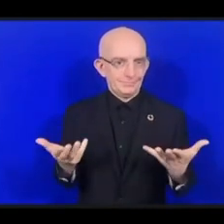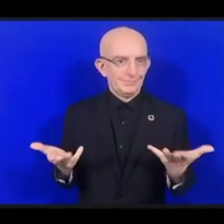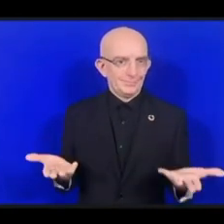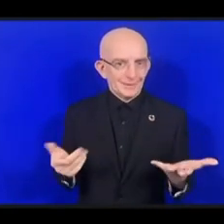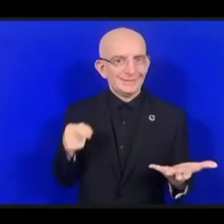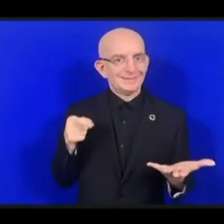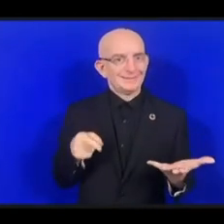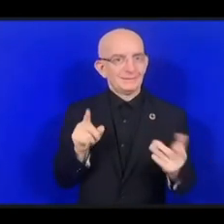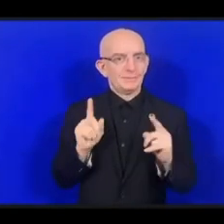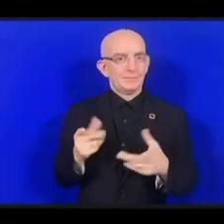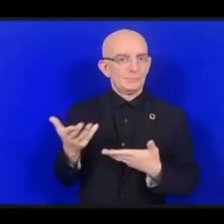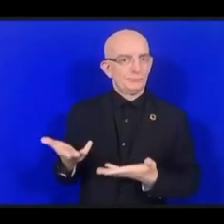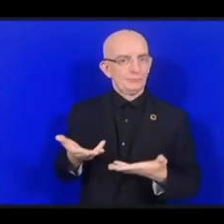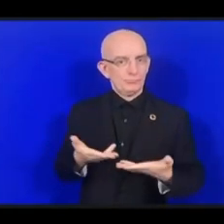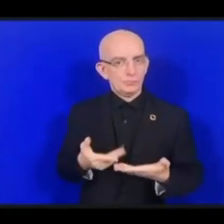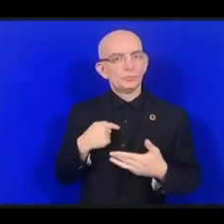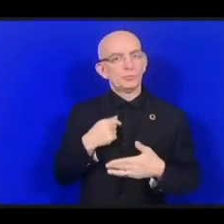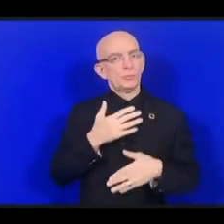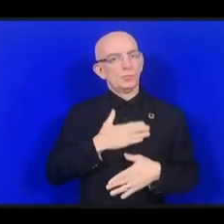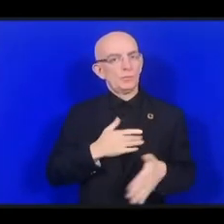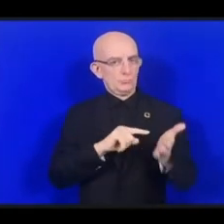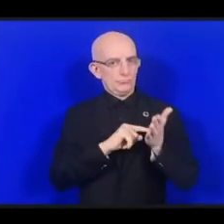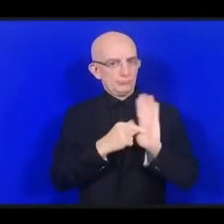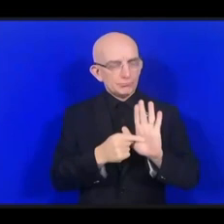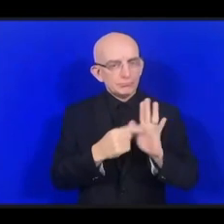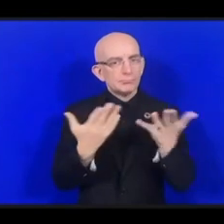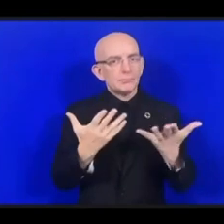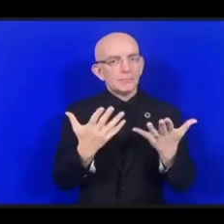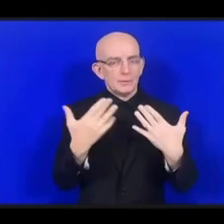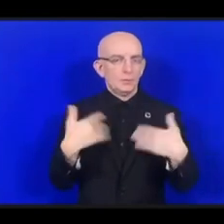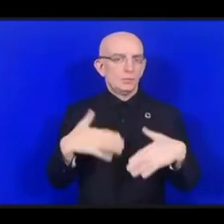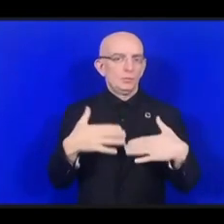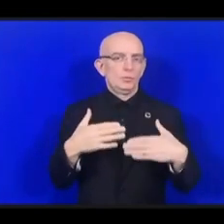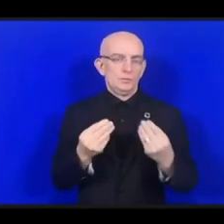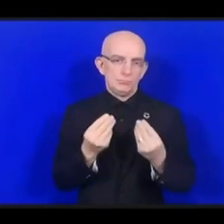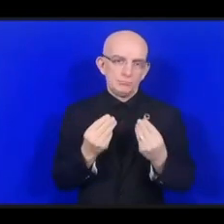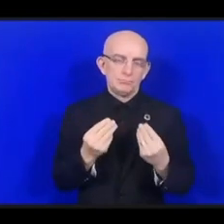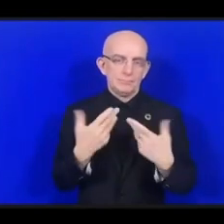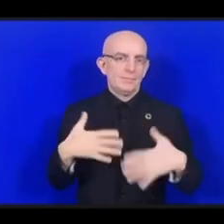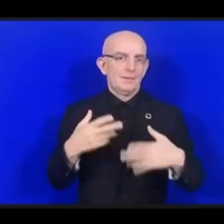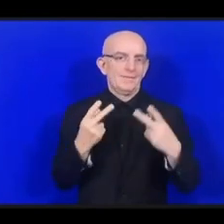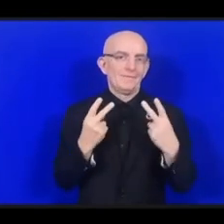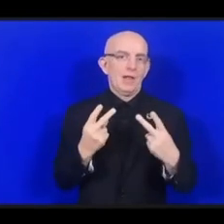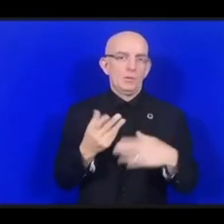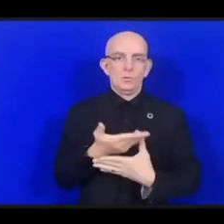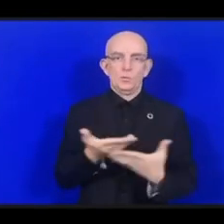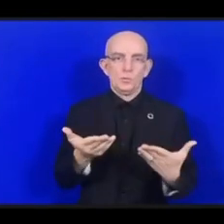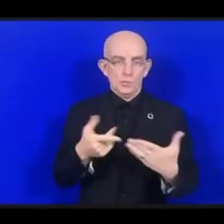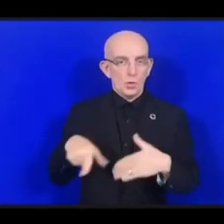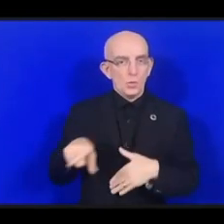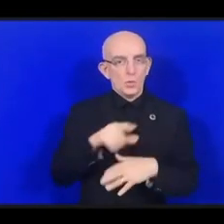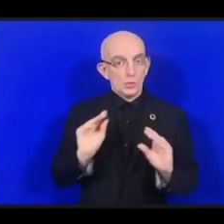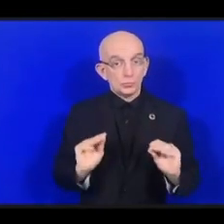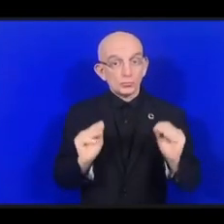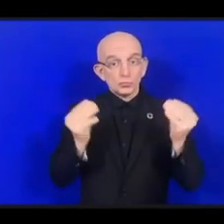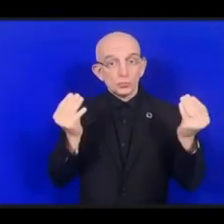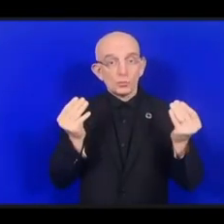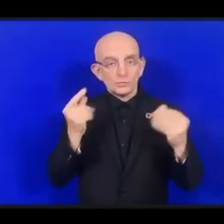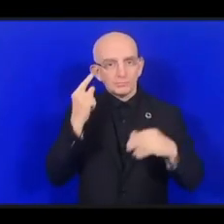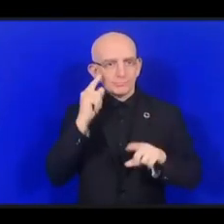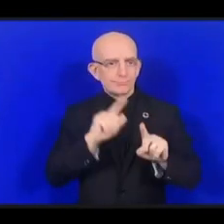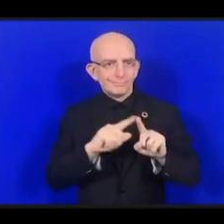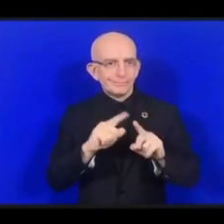нем участие. Поэтому я хочу подчеркнуть ценность инициатив для развития молодежи. В заключении